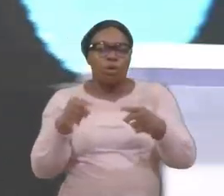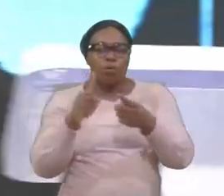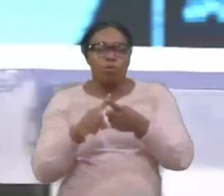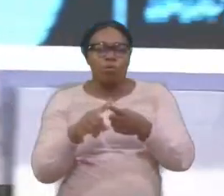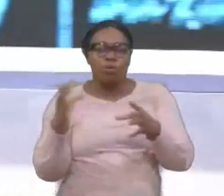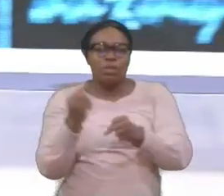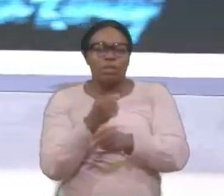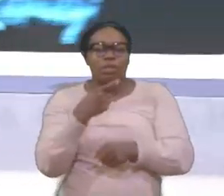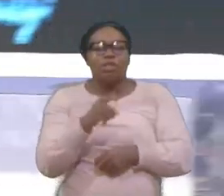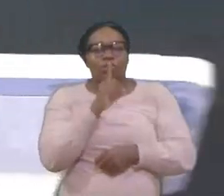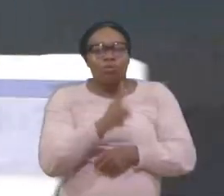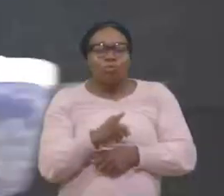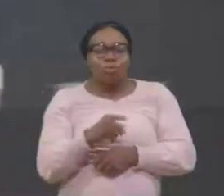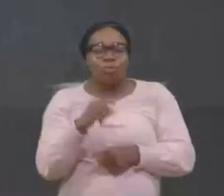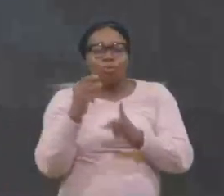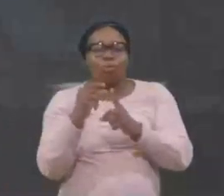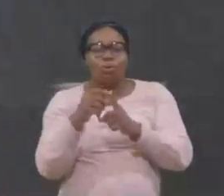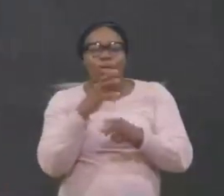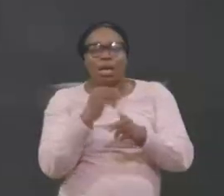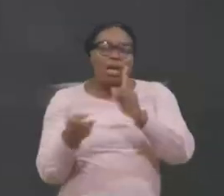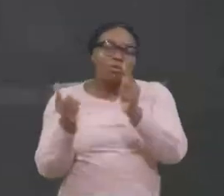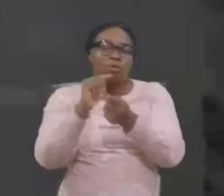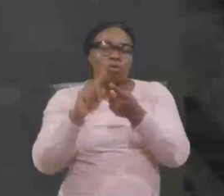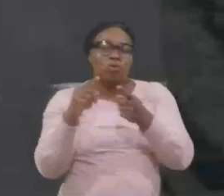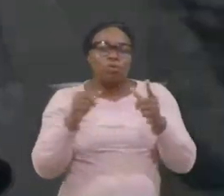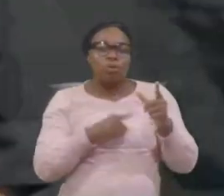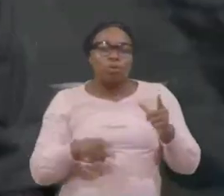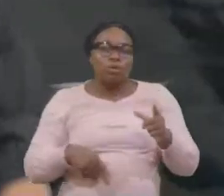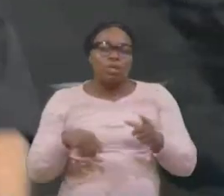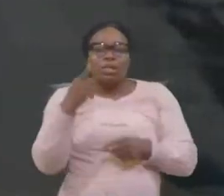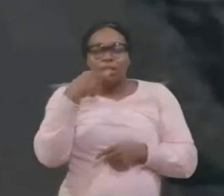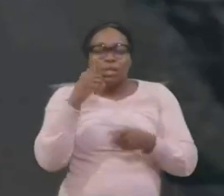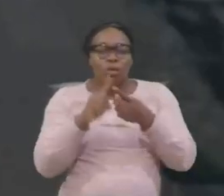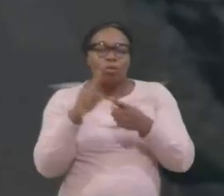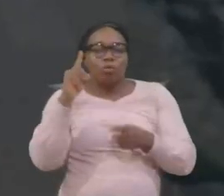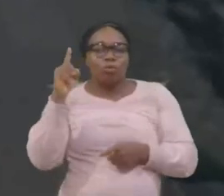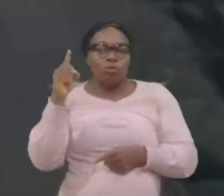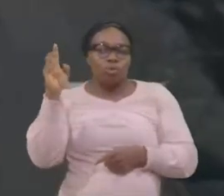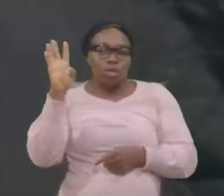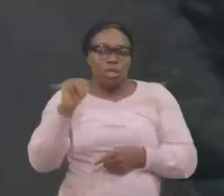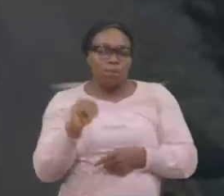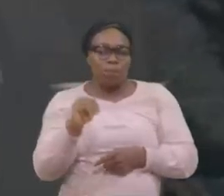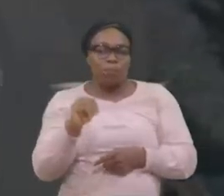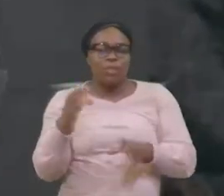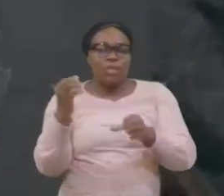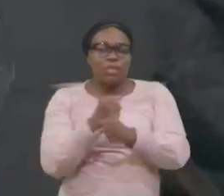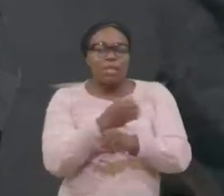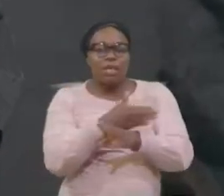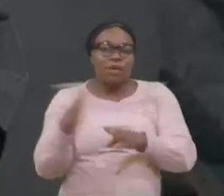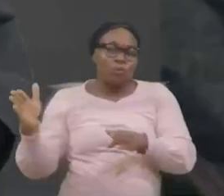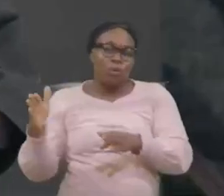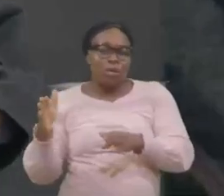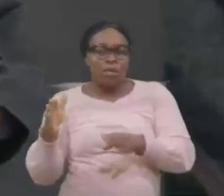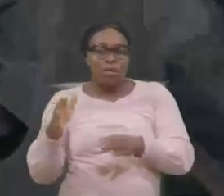Voici les paroles. dit, Apportez avec vous des paroles, Et revenez à l'éternel, Dites-lui, Pardonne toutes